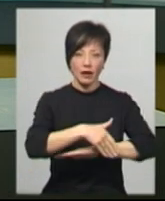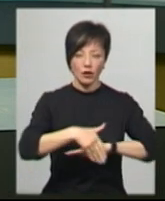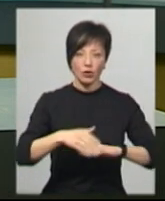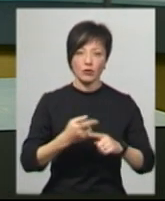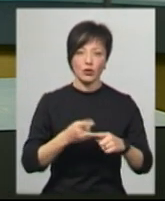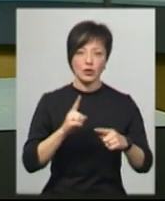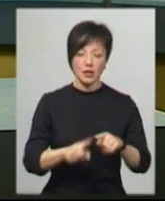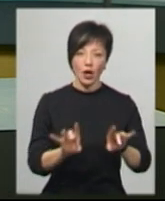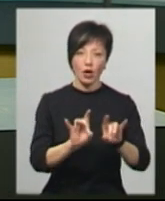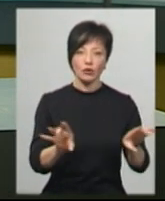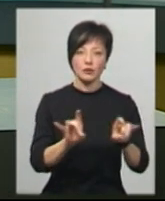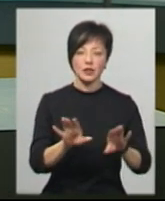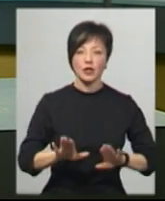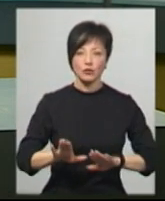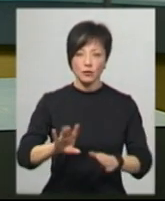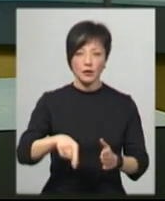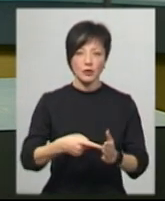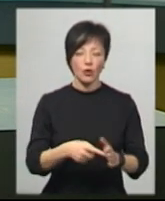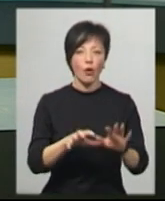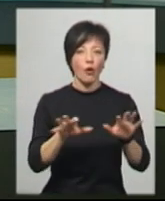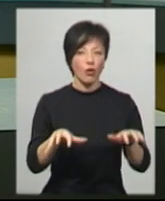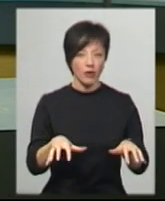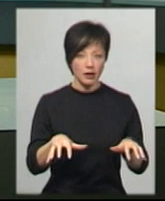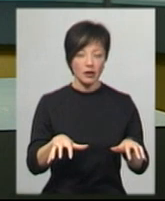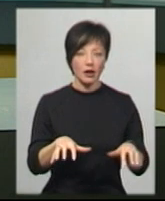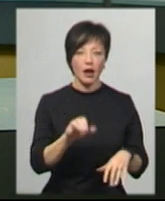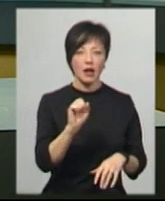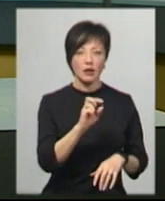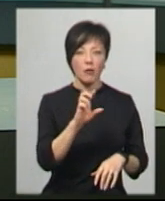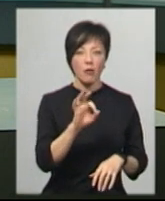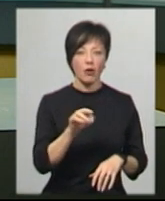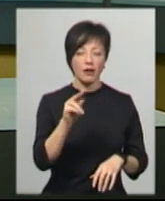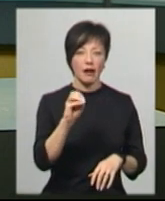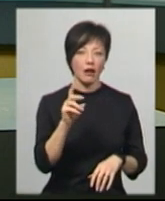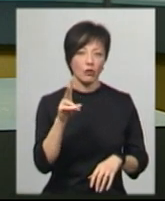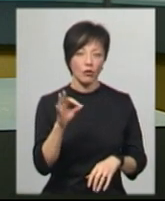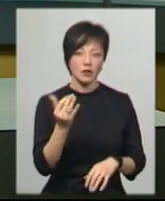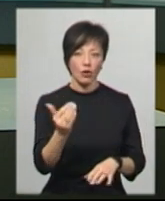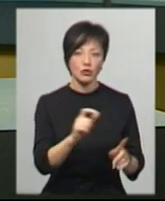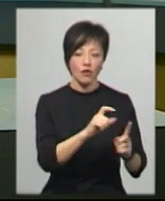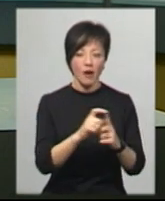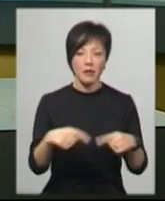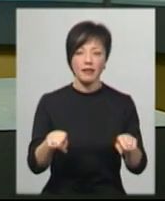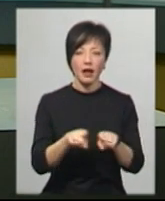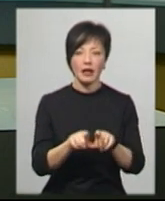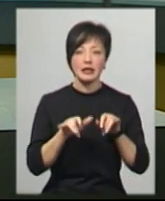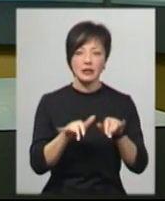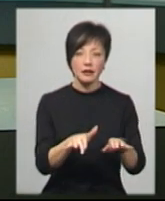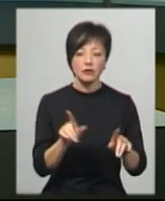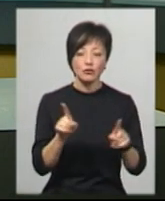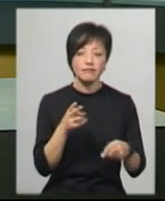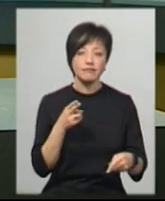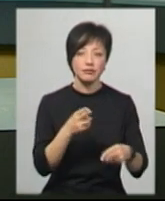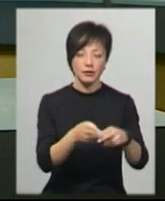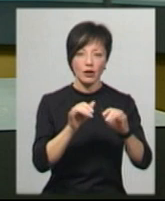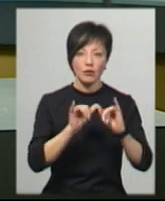Про це Суспільному розповів заступник міського хмельницького міського голови Андрій Бондаренко. За його словами, такі дії спрямовані на запобігання